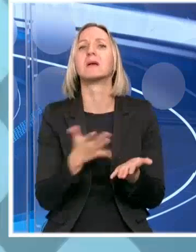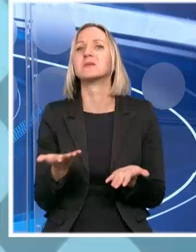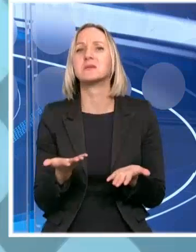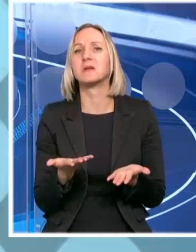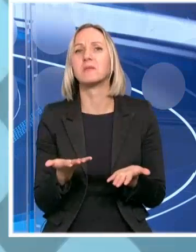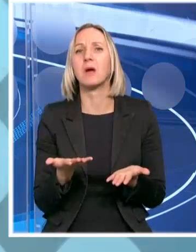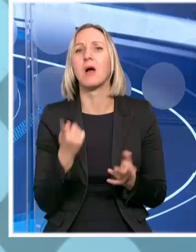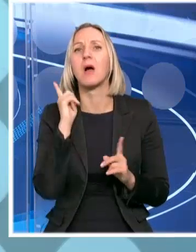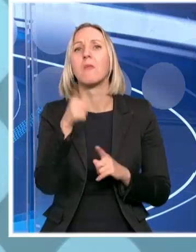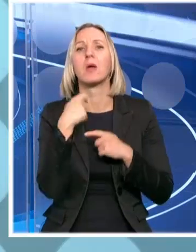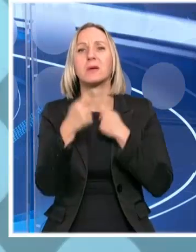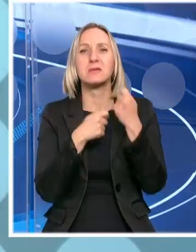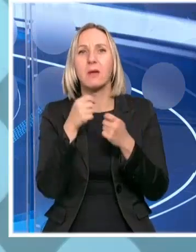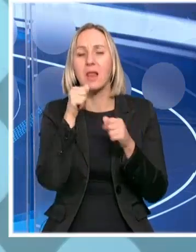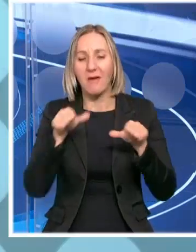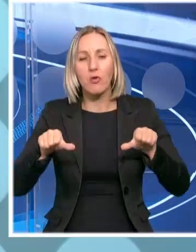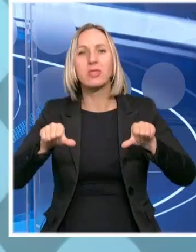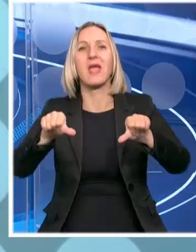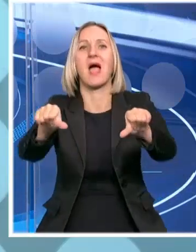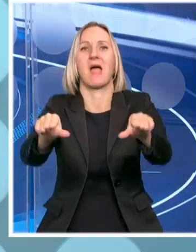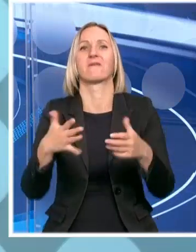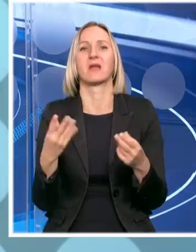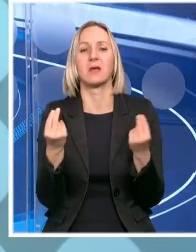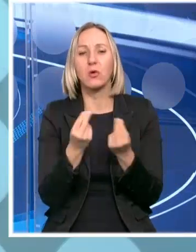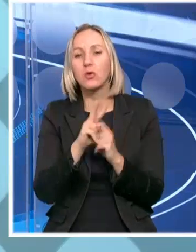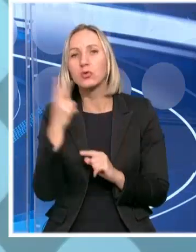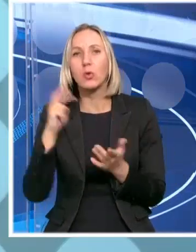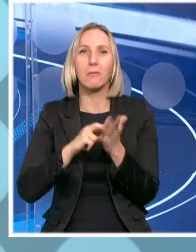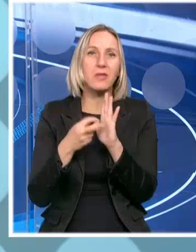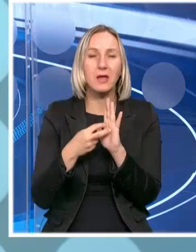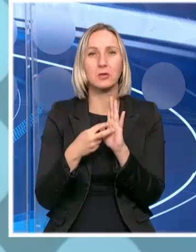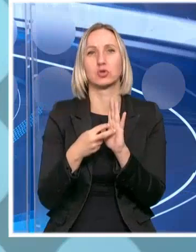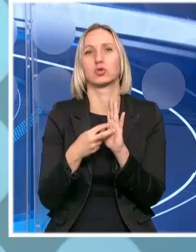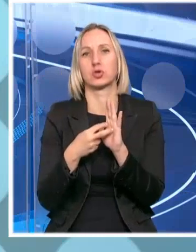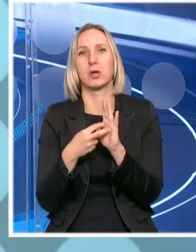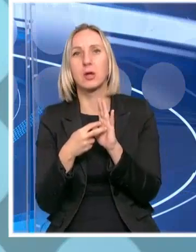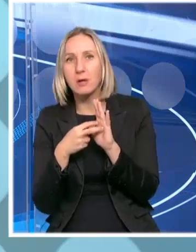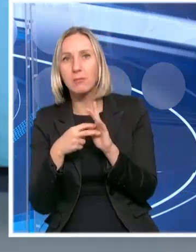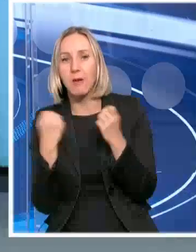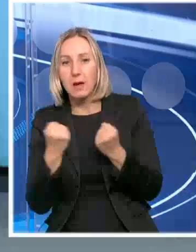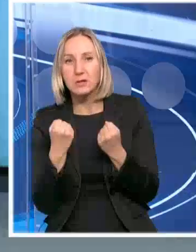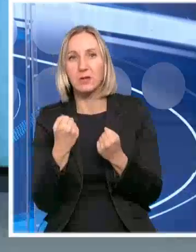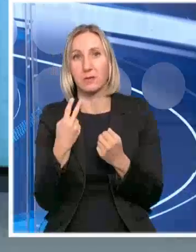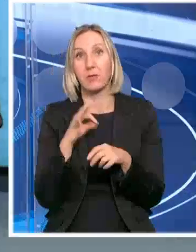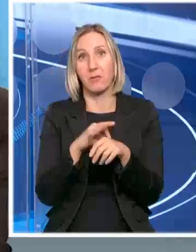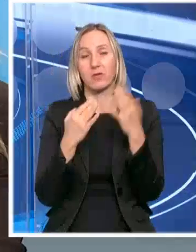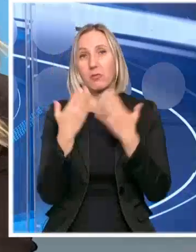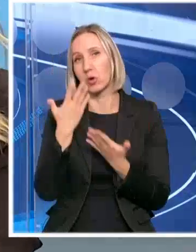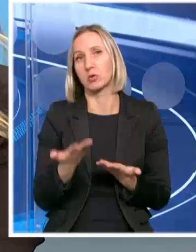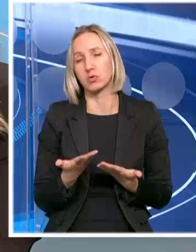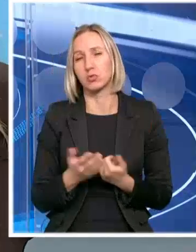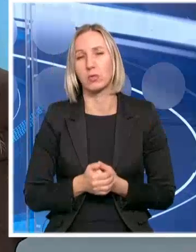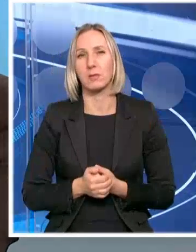moramo da se pozabavimo sa navodnjavanjem, sa nekim drugim agrotekničkim merama i moramo povesti račun na jedan drugačiji način. Jer ali već, očigledno,